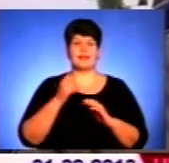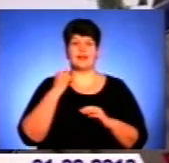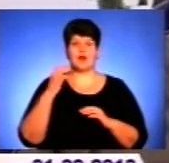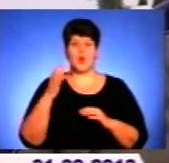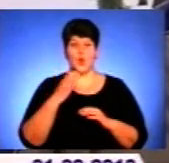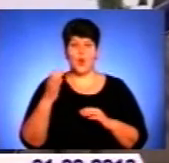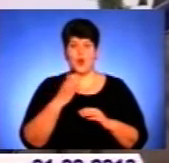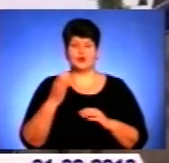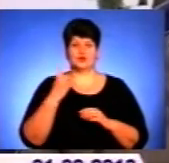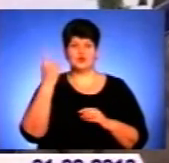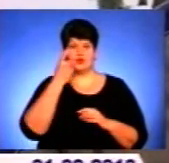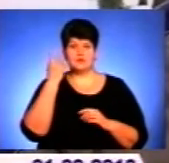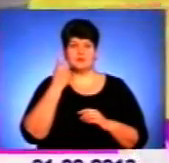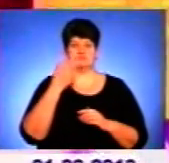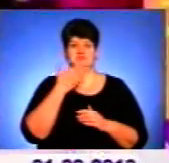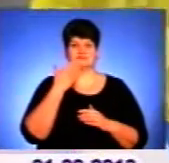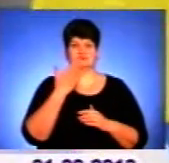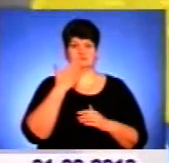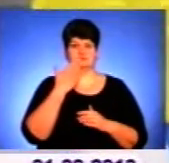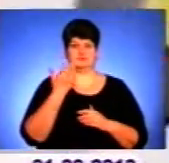при тому, що немає запаху алкоголю.